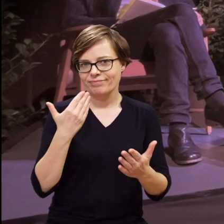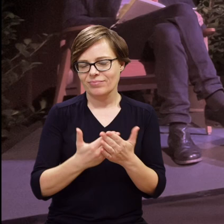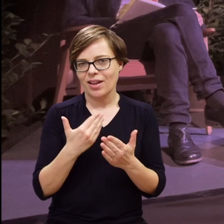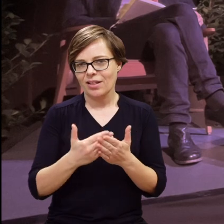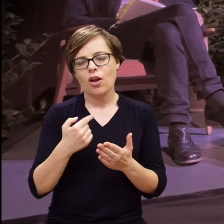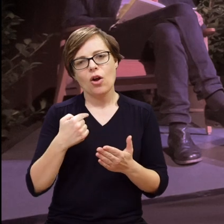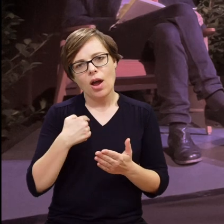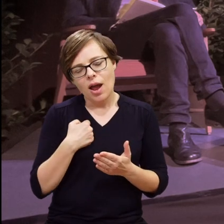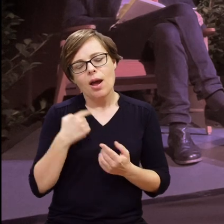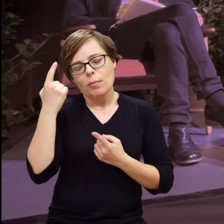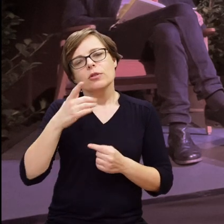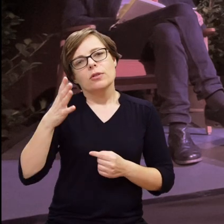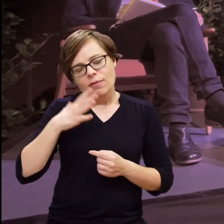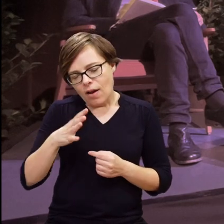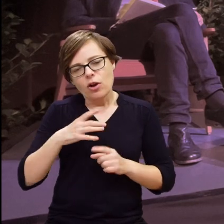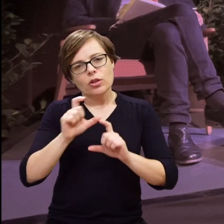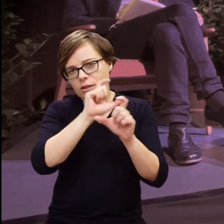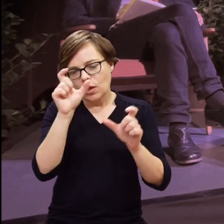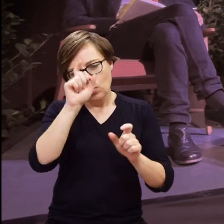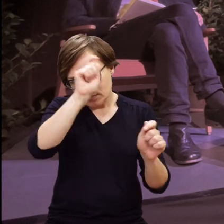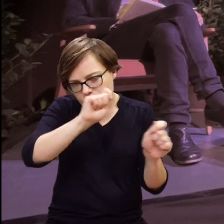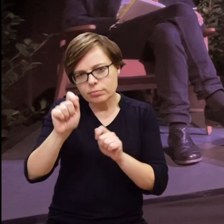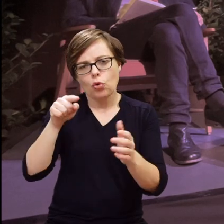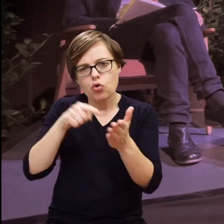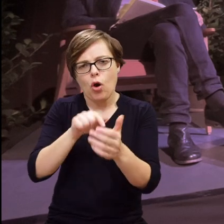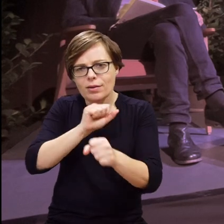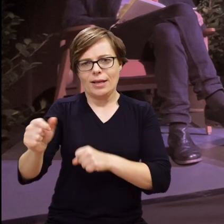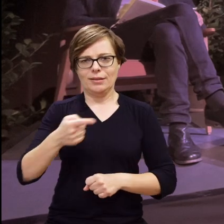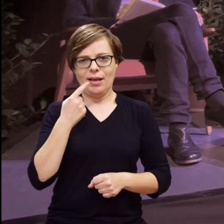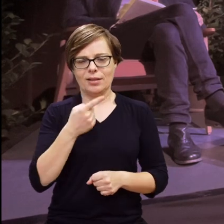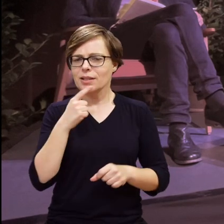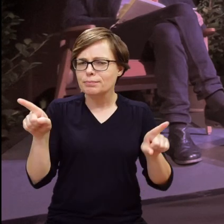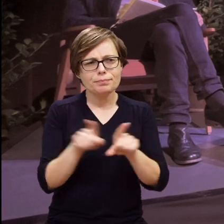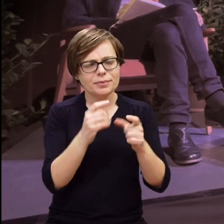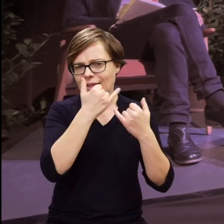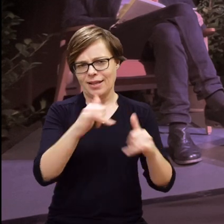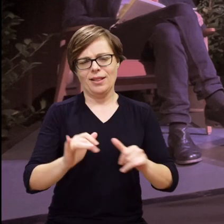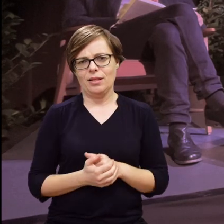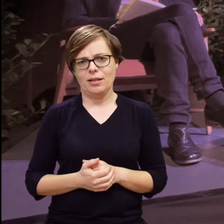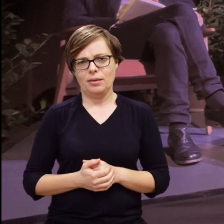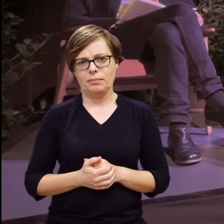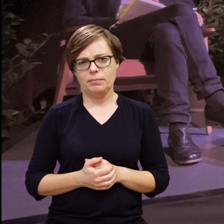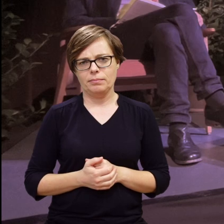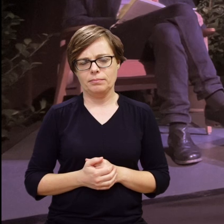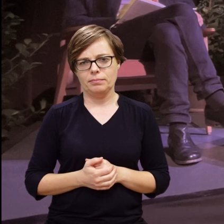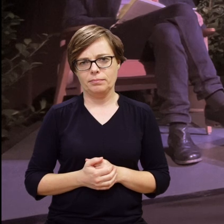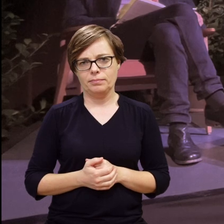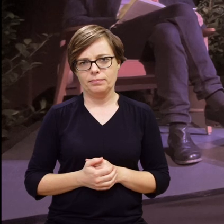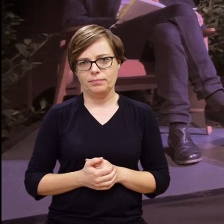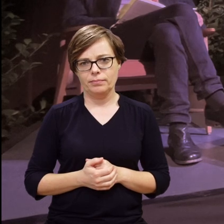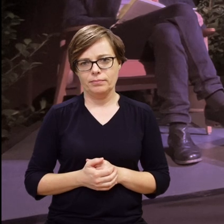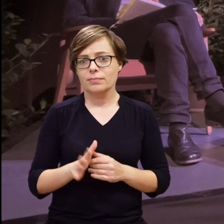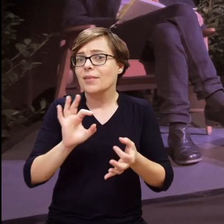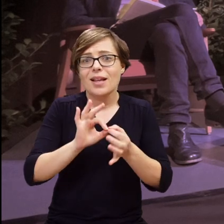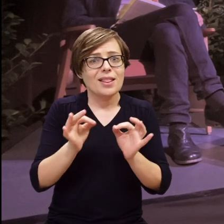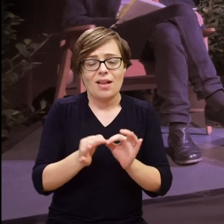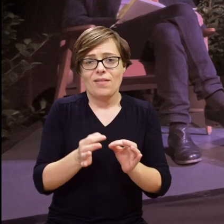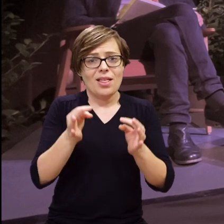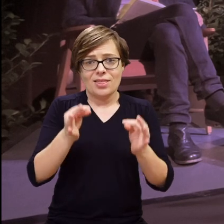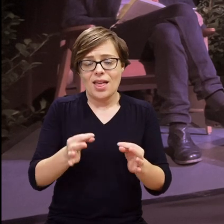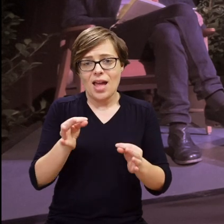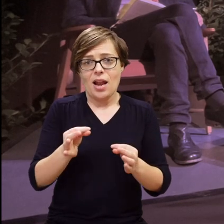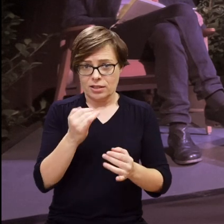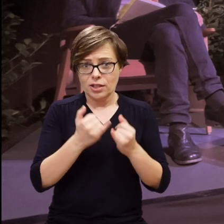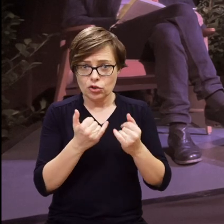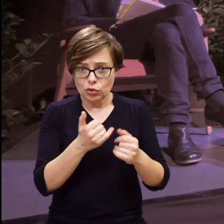wydaje mi się, że mówienie o tym cały czas, że to jest język, jak każdy inny po prostu i